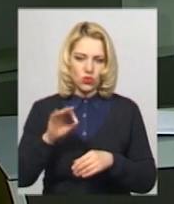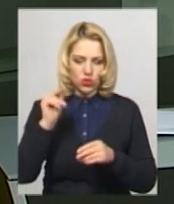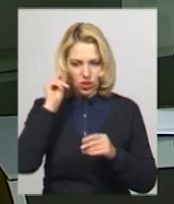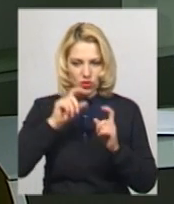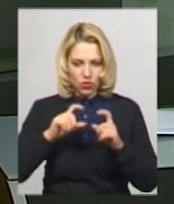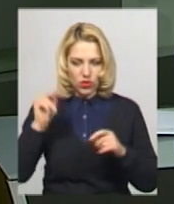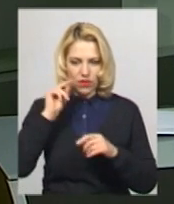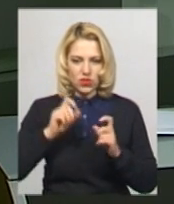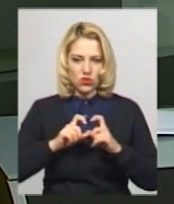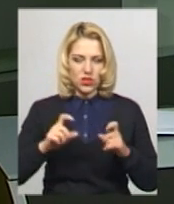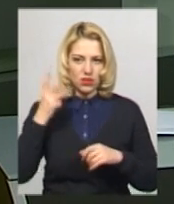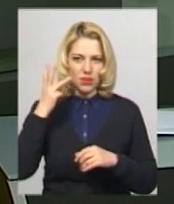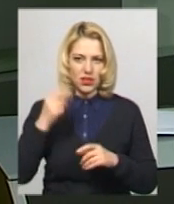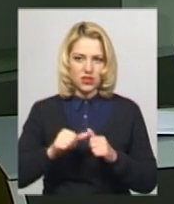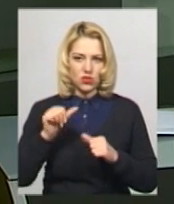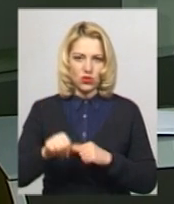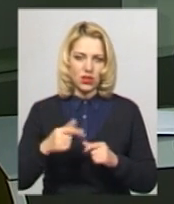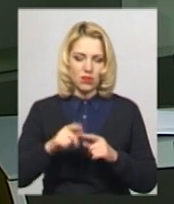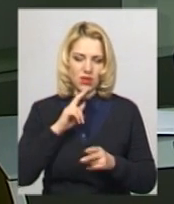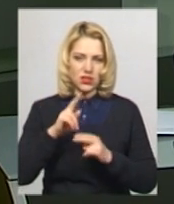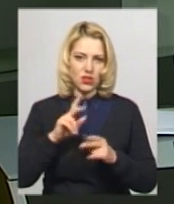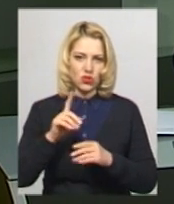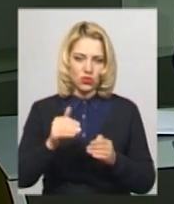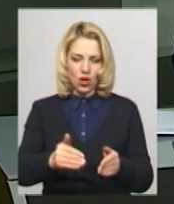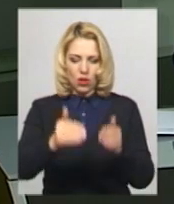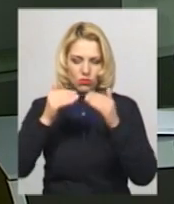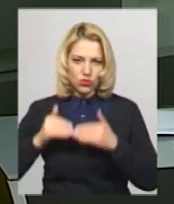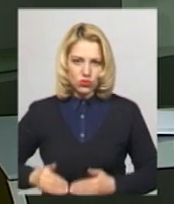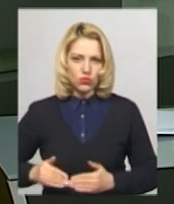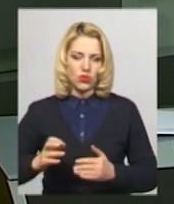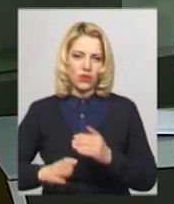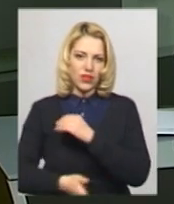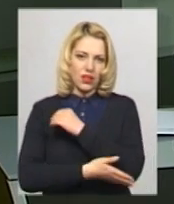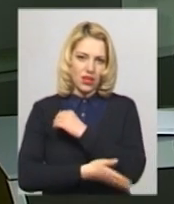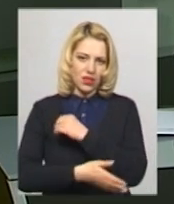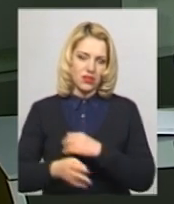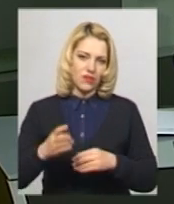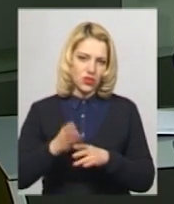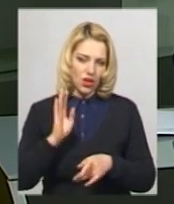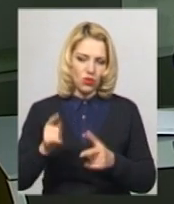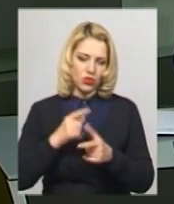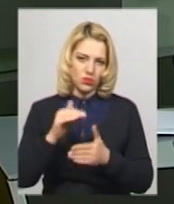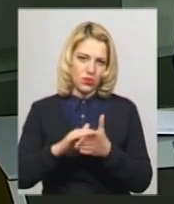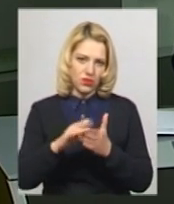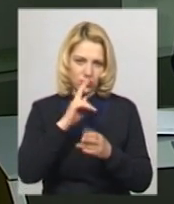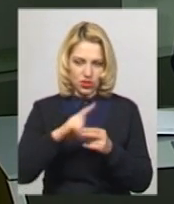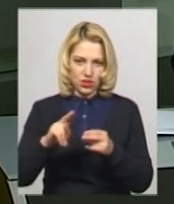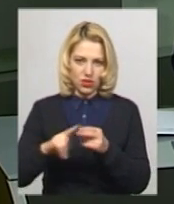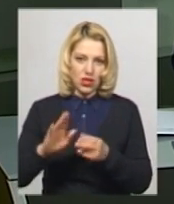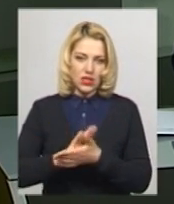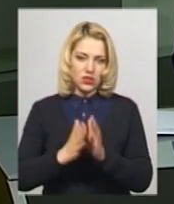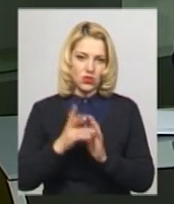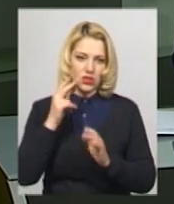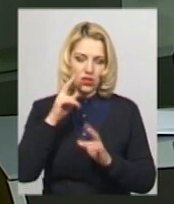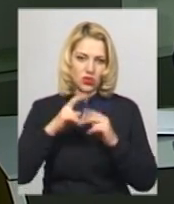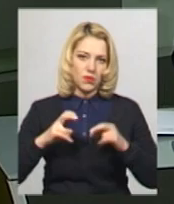закладі Хмельницького. Зокрема, скаржаться, що їх посунули в кінать черги, чи взагалі їх прізвища звідти зникли. У ситуації розбиралась Леся